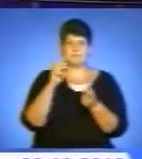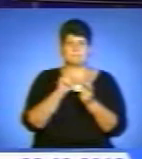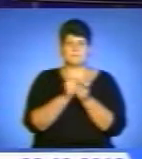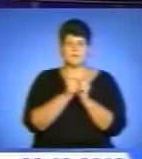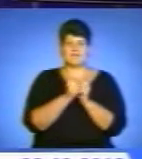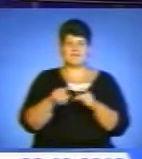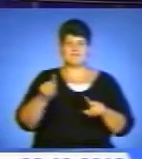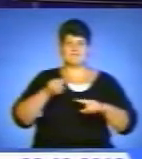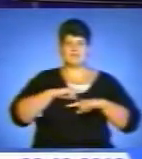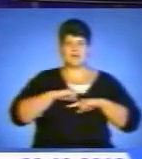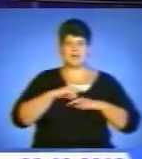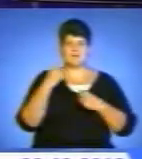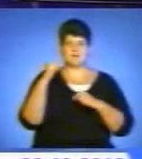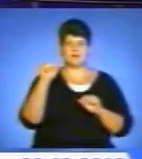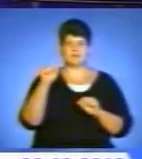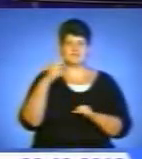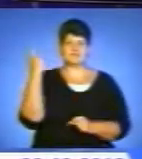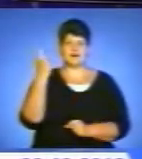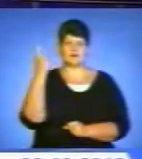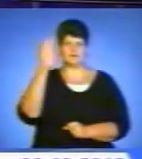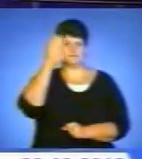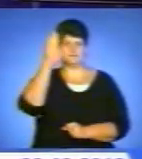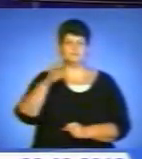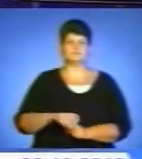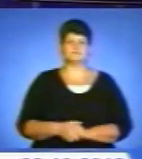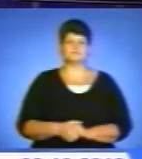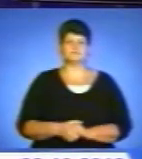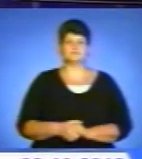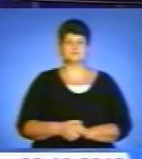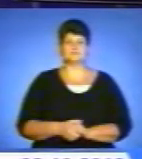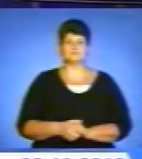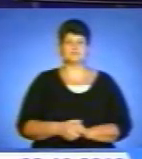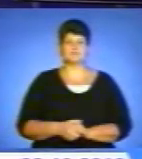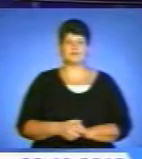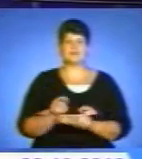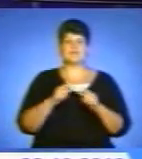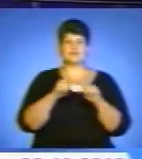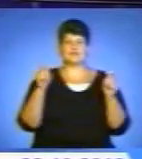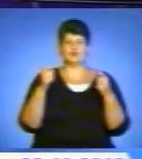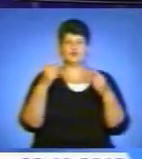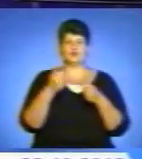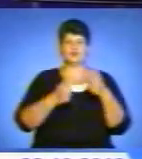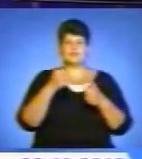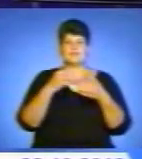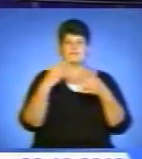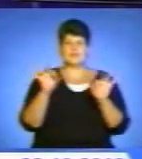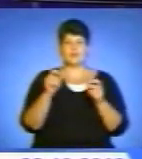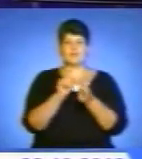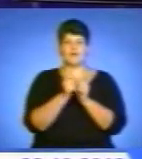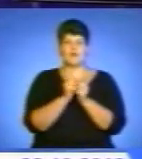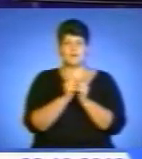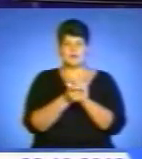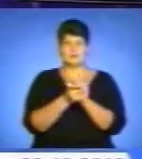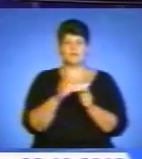фіналі переміг кікбоксера з Харкова. І відкритий турнір з вільної боротьби відбувся цими вихідними у